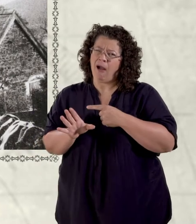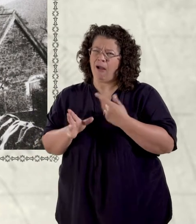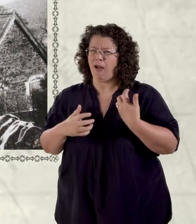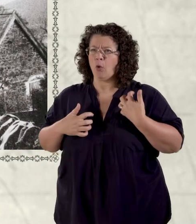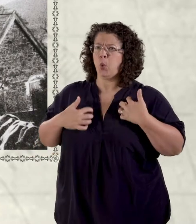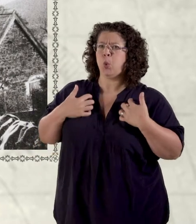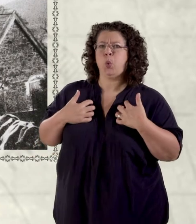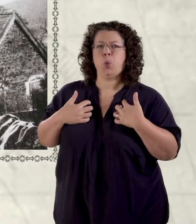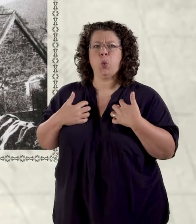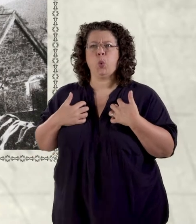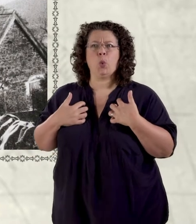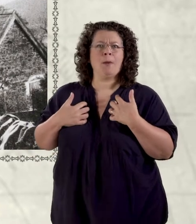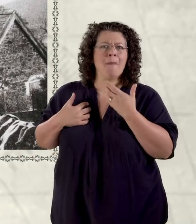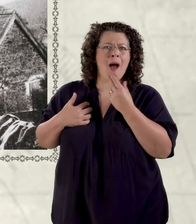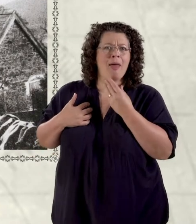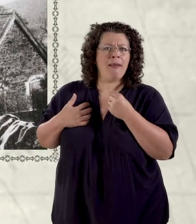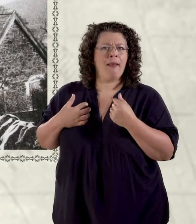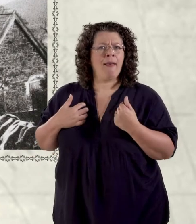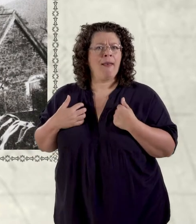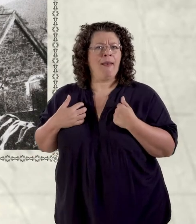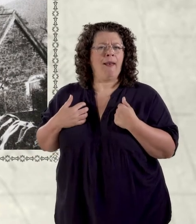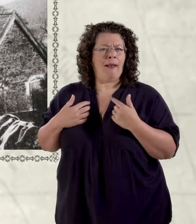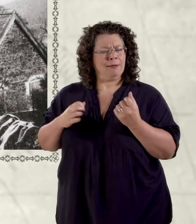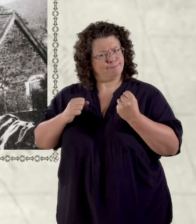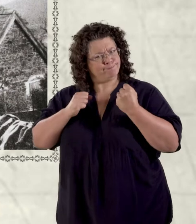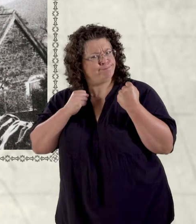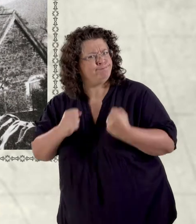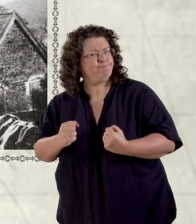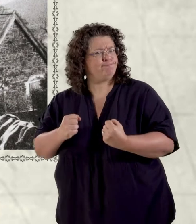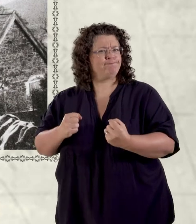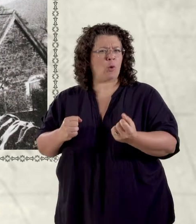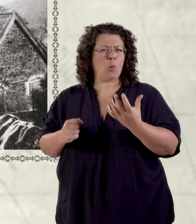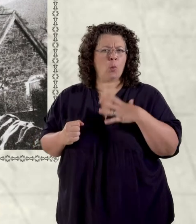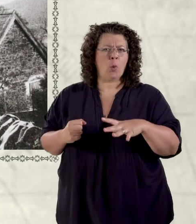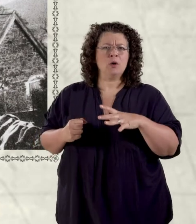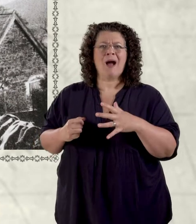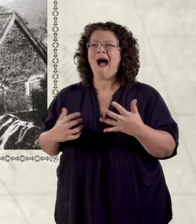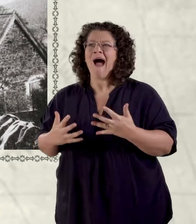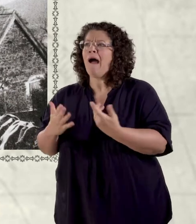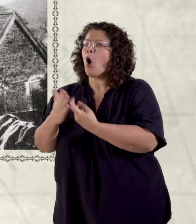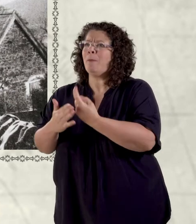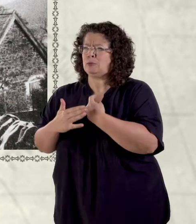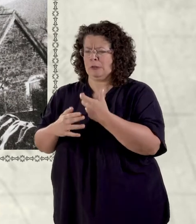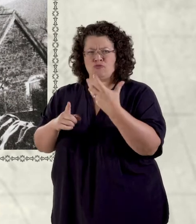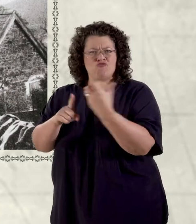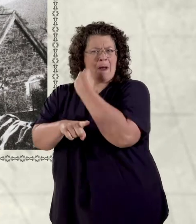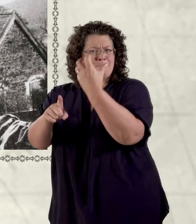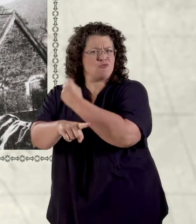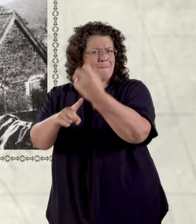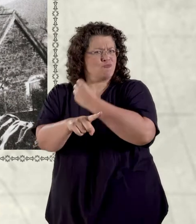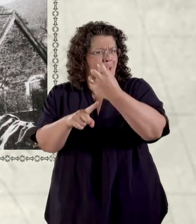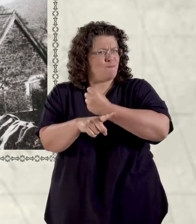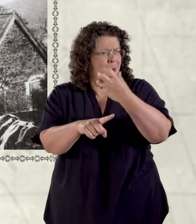Rhoeni'n ddyn ifanc uchelgeisiol. ac roeddwn i'n benderfynol yn y